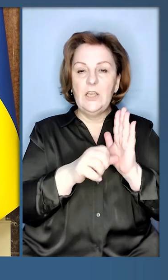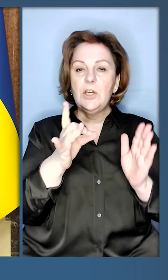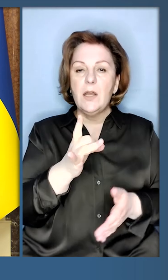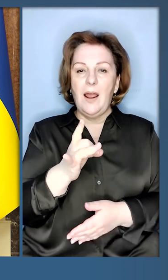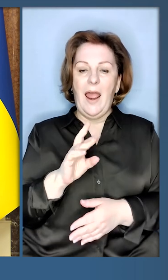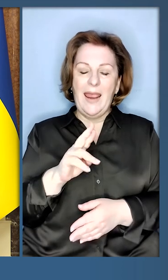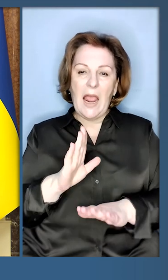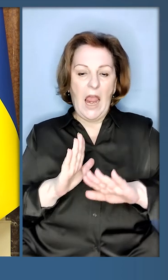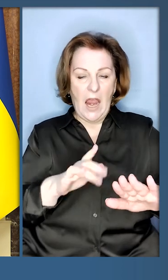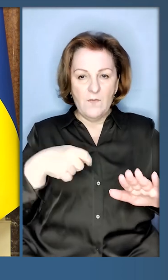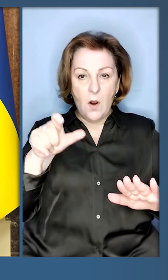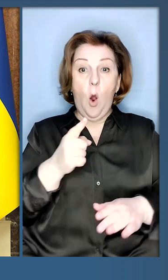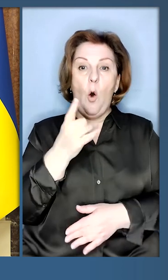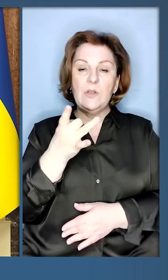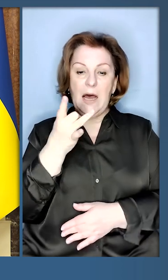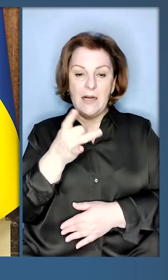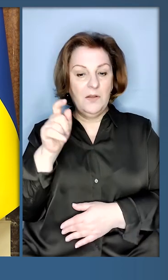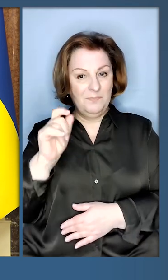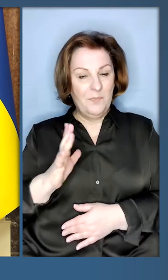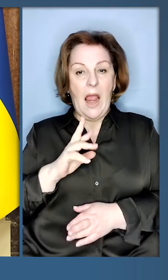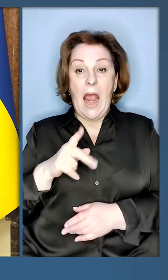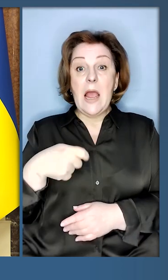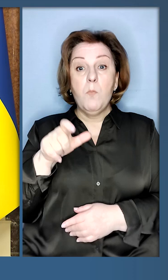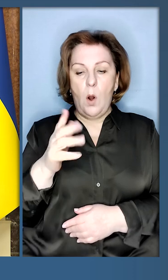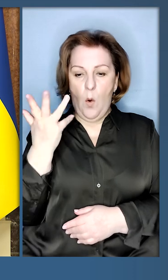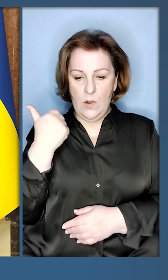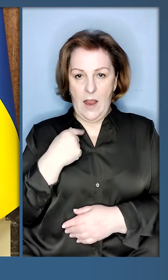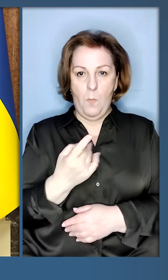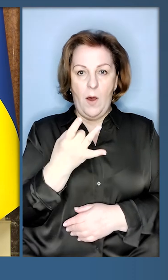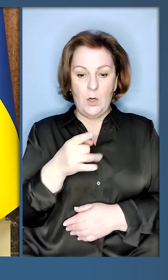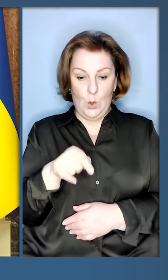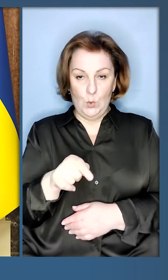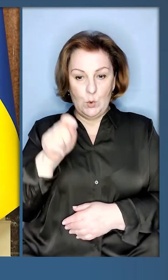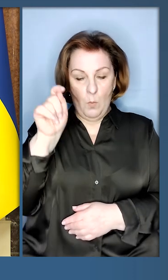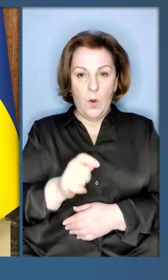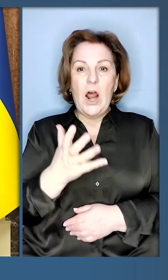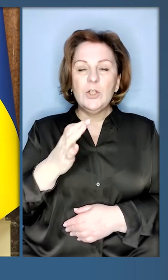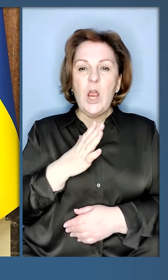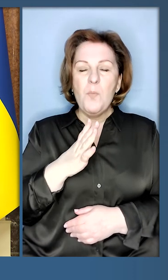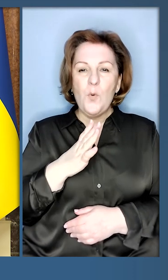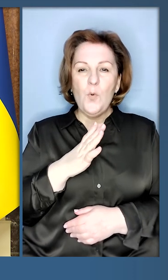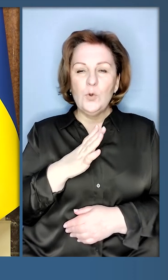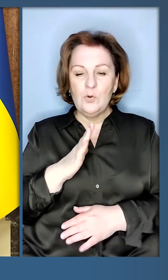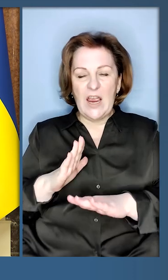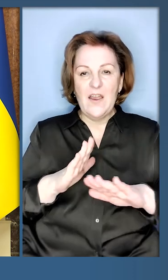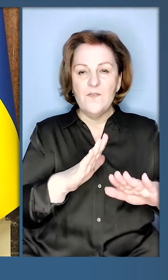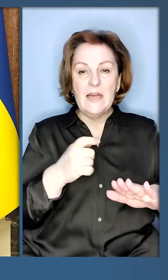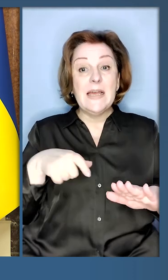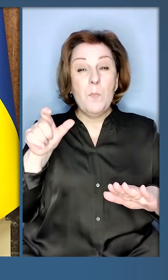-президент і один раз як президент. Коли я перше сюди приїхав, ще будучи віце-президентом,